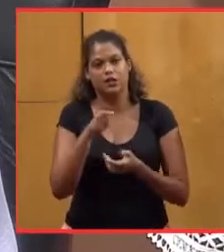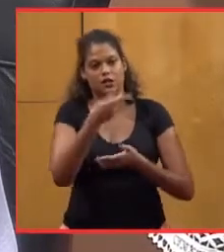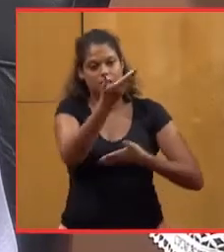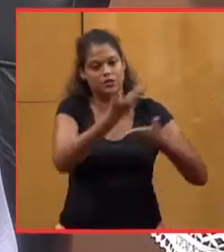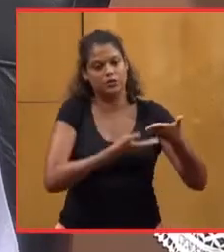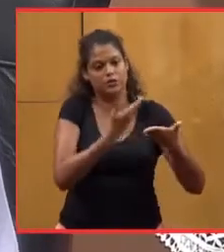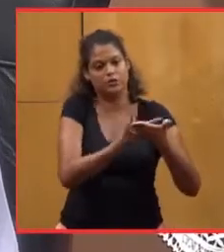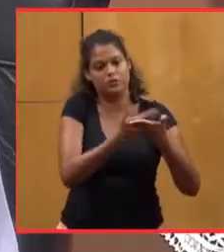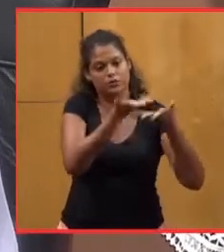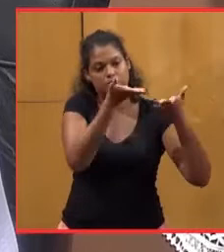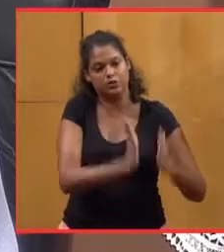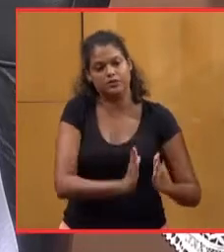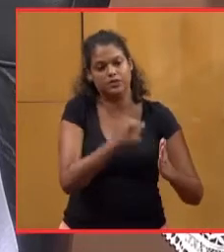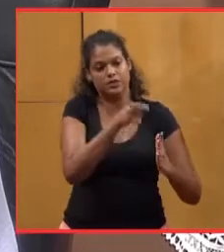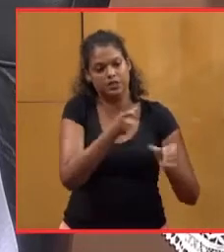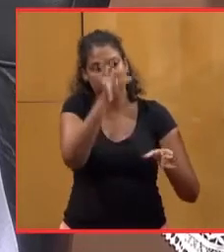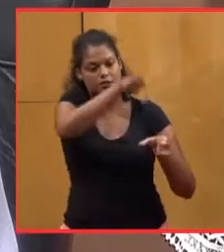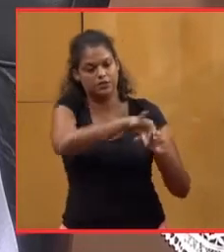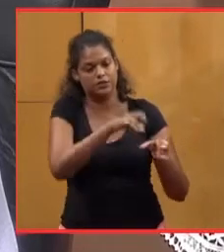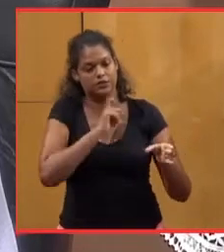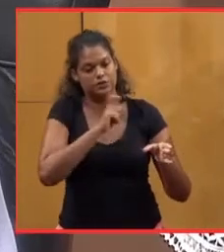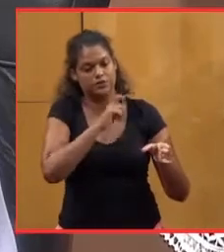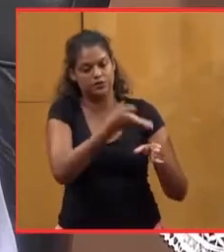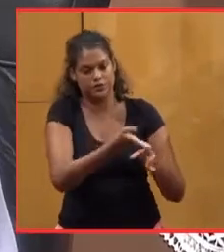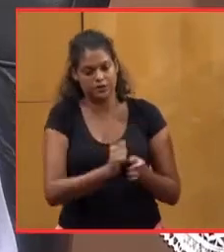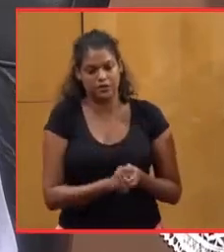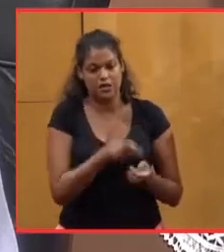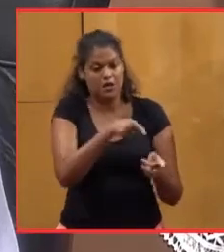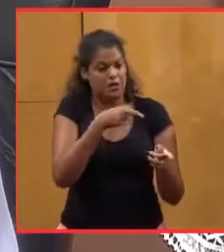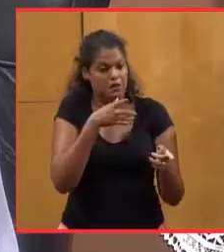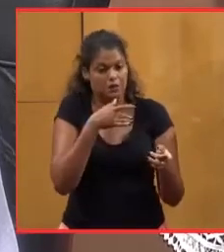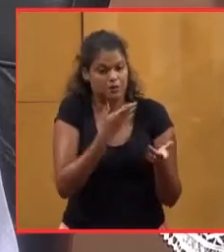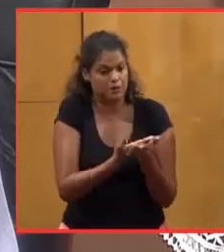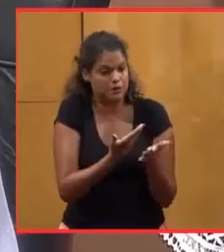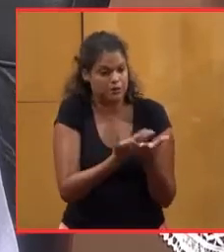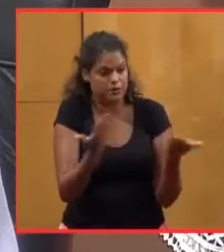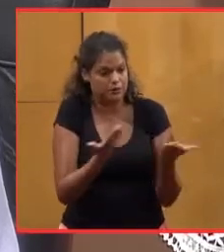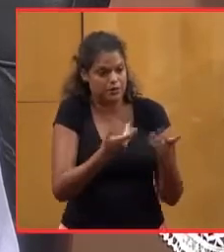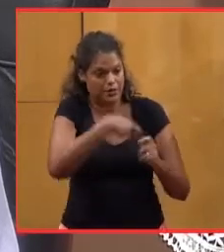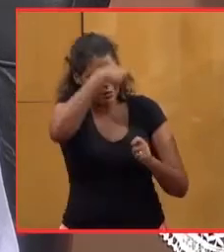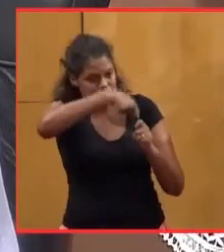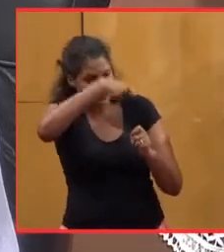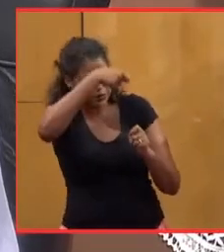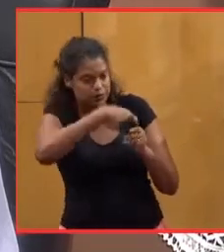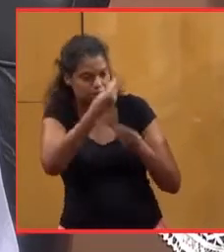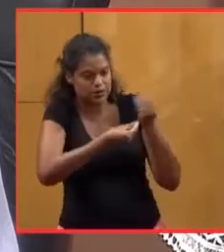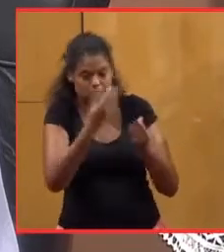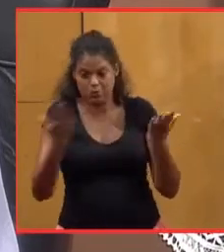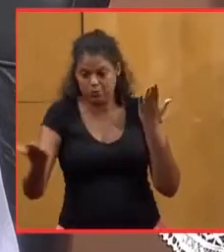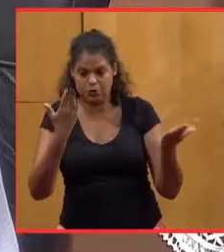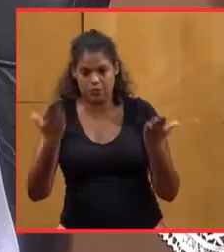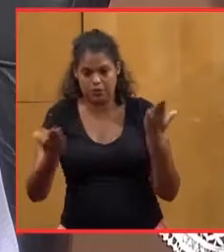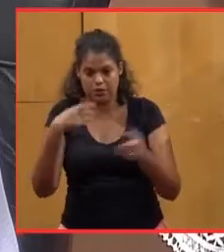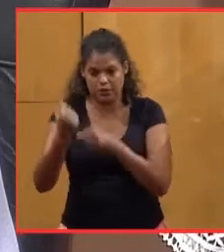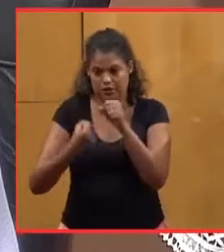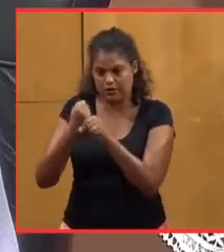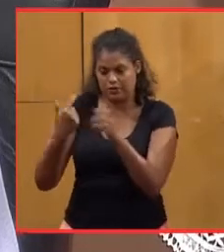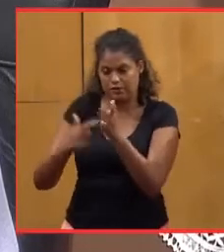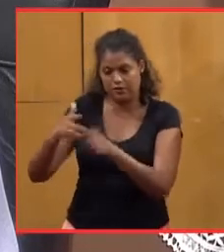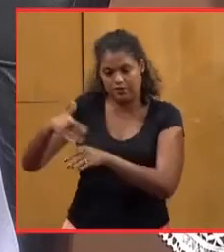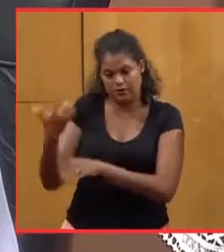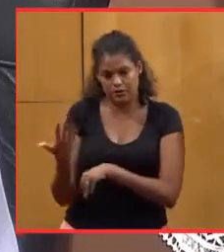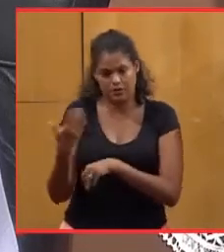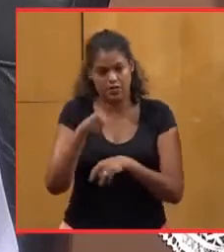document officiel qui sera voté, on ne peut pas ni mesurer ni comparer avec 2015 pour